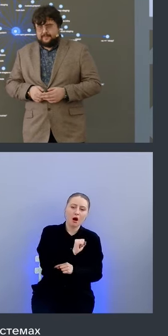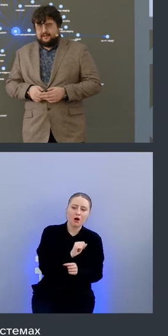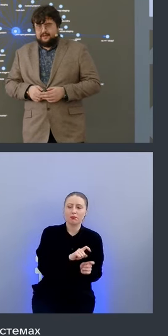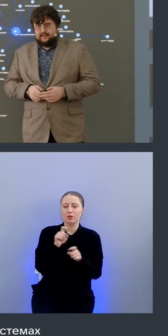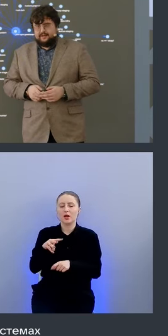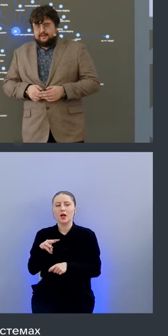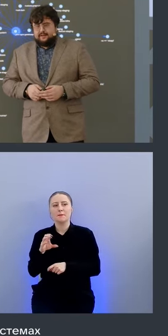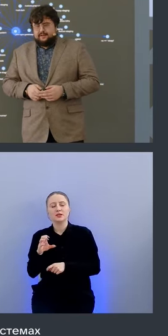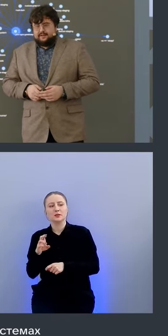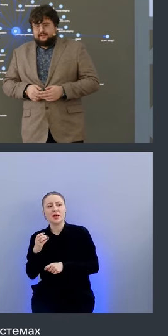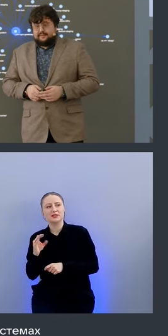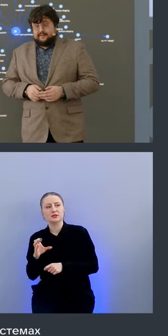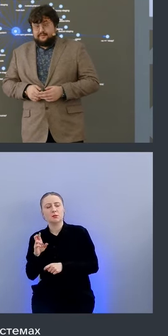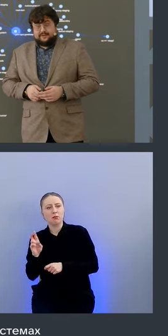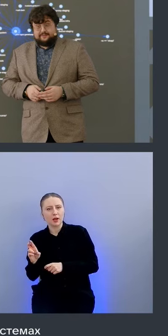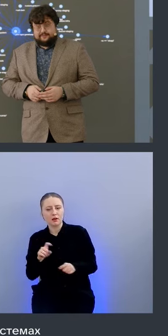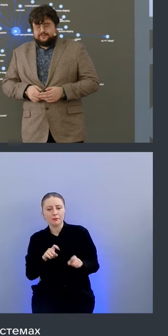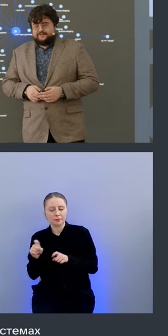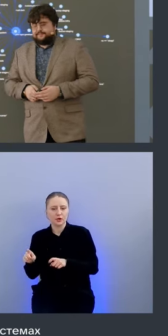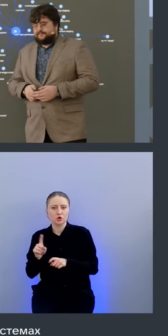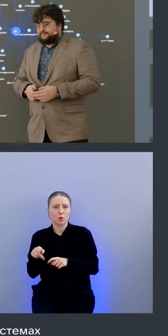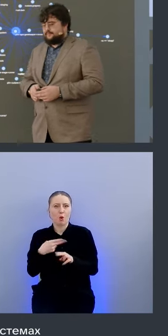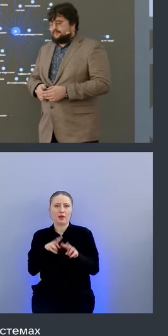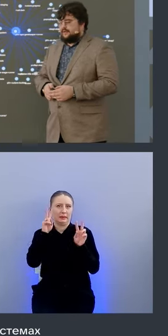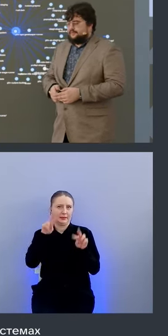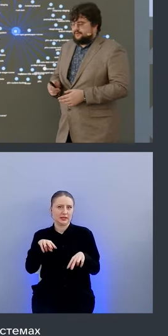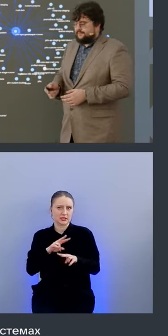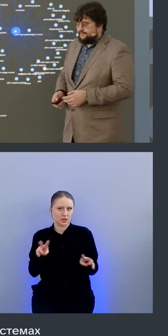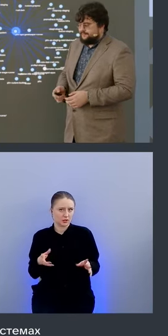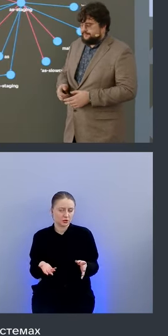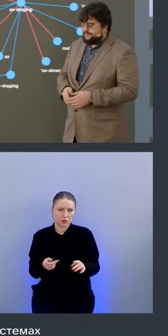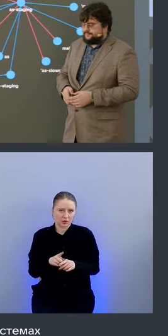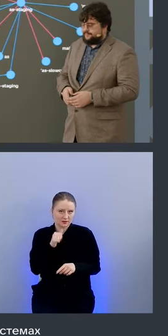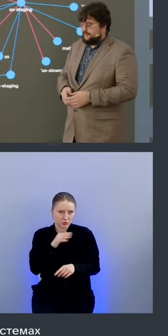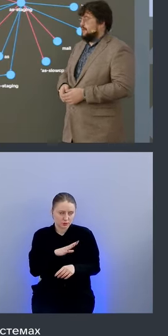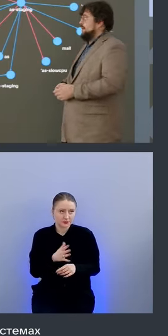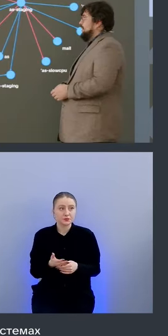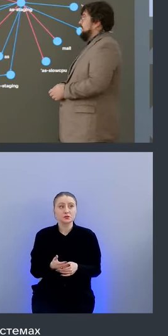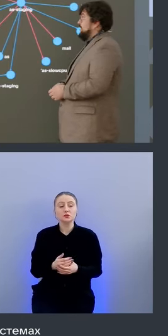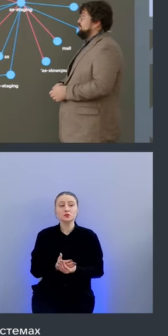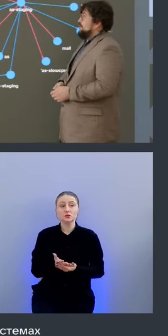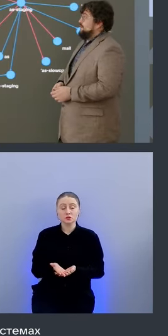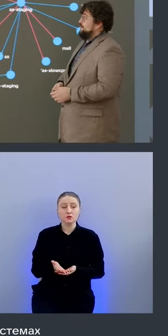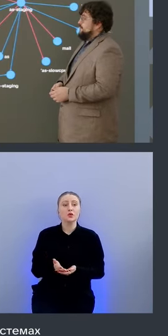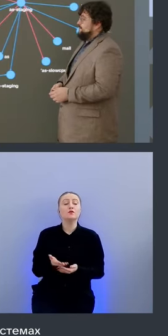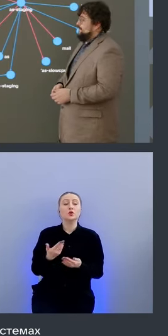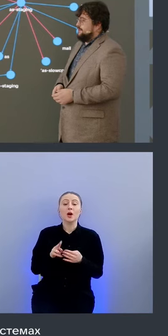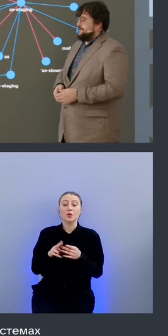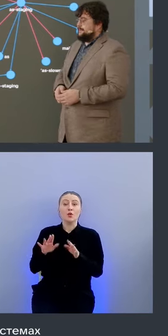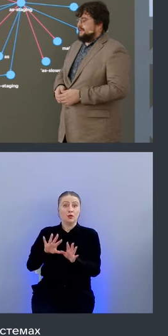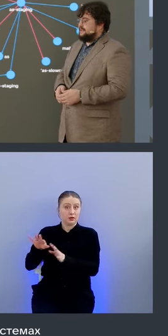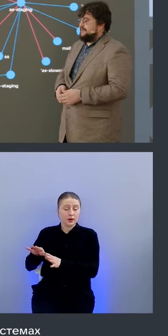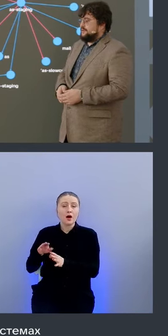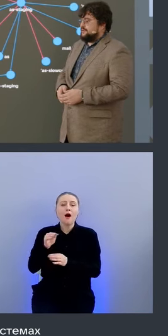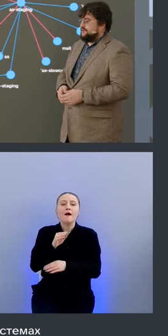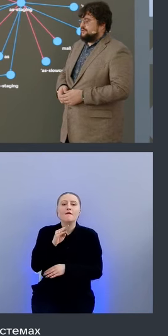наверное об этом в курсе ну вот и что делает федор ну